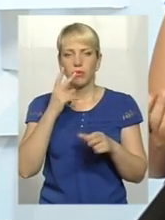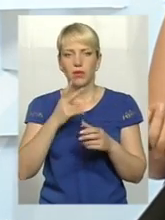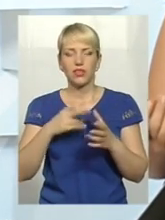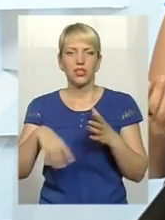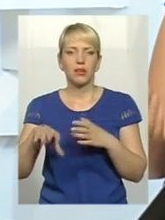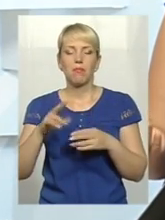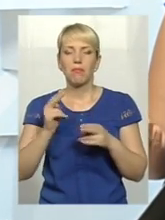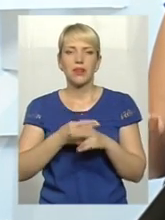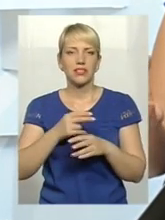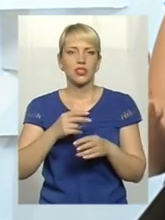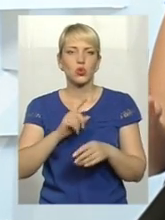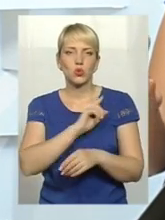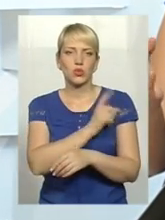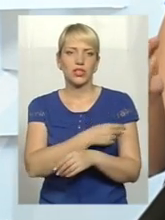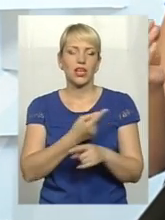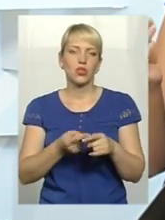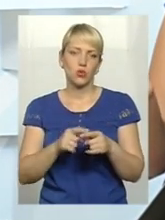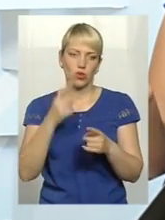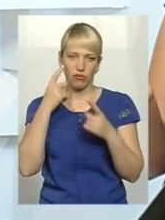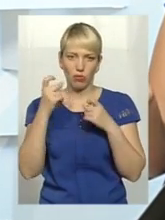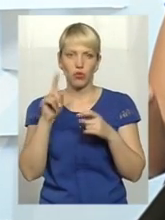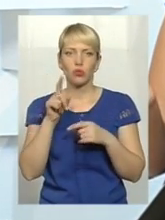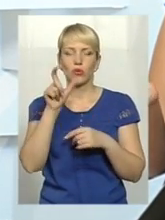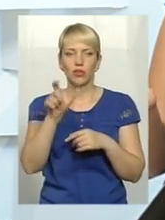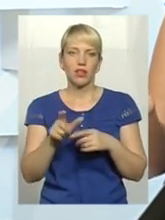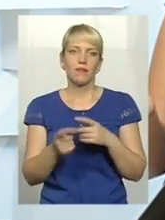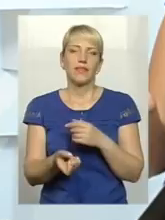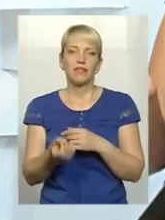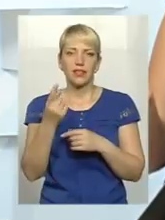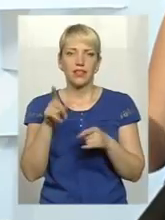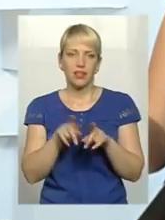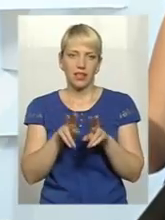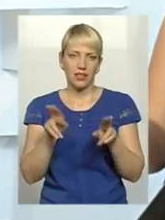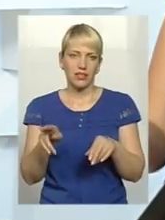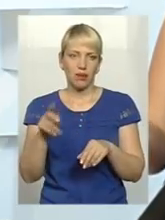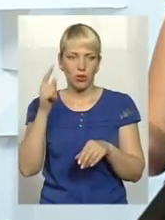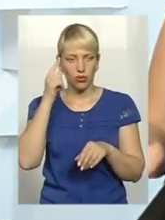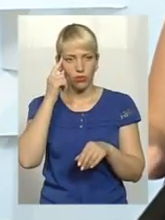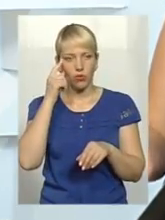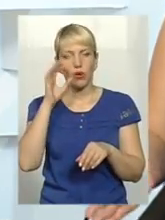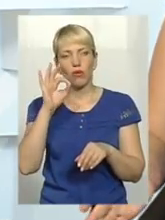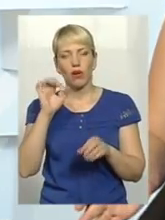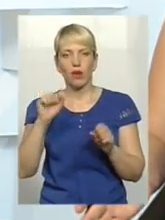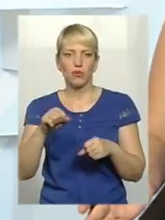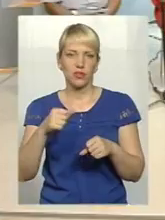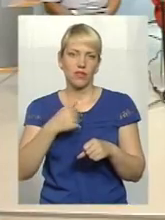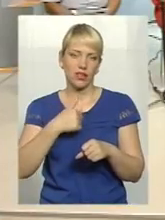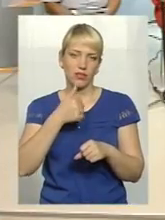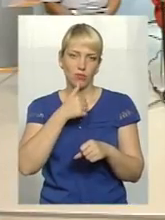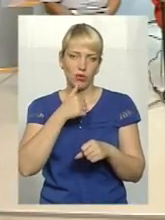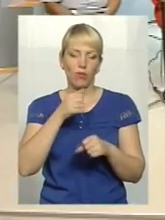всяких зусиль цю інформацію і щоб в неї виникла та сама думка, о, а можливо я спробую, можливо мені сюди.